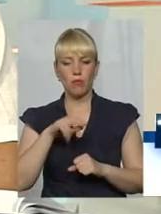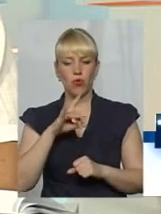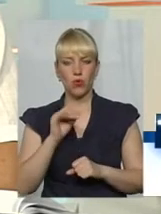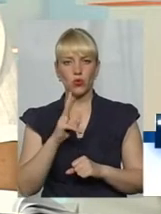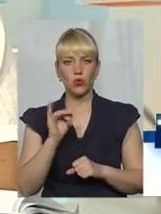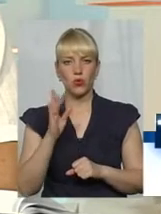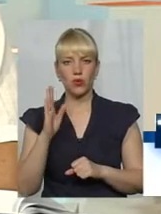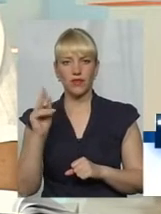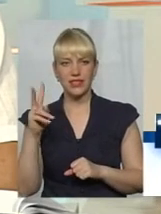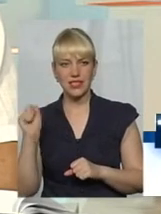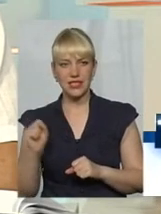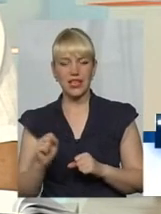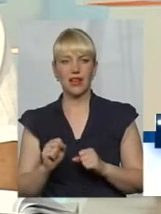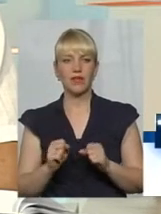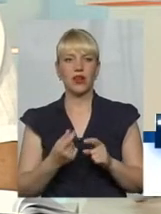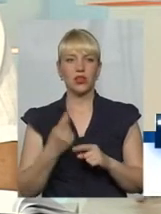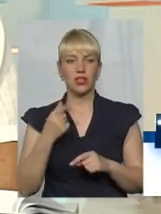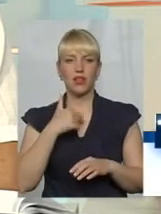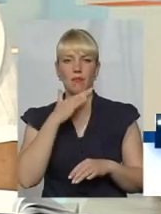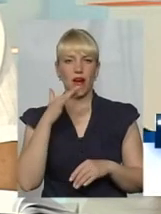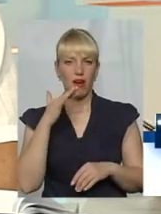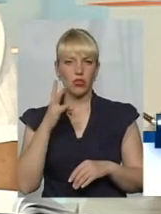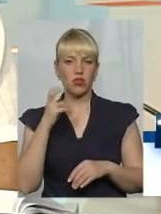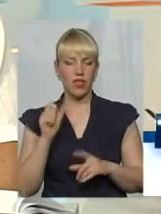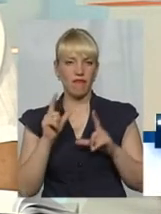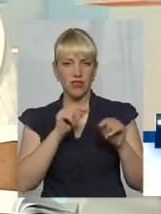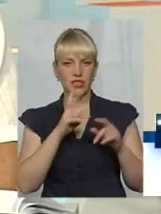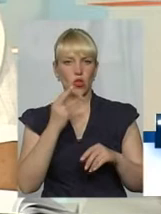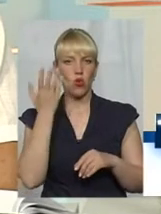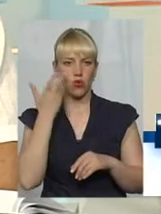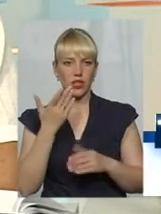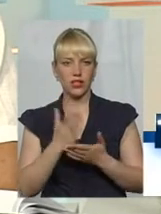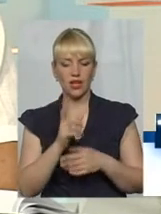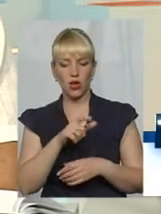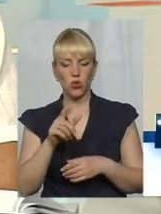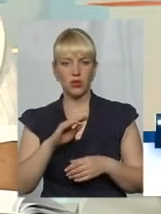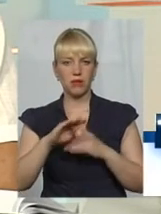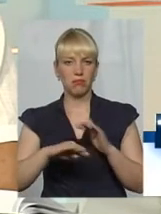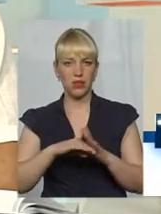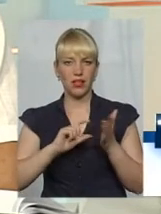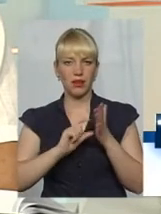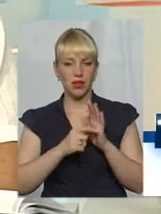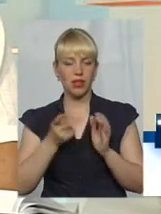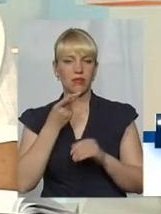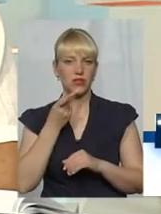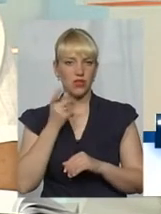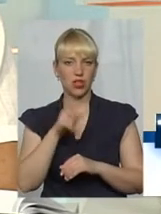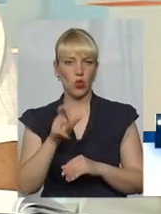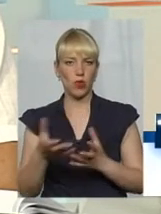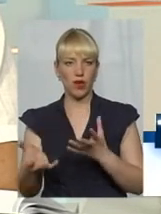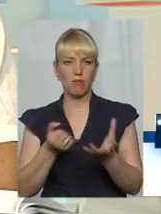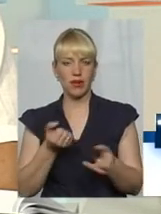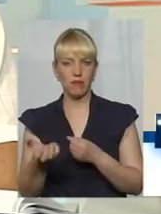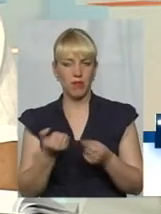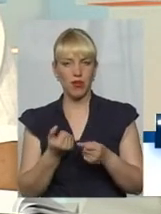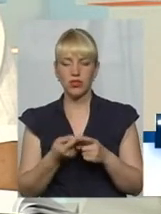в порядку живої черги я дуже багато на виїзді, але коли є люди під кабінетом, я завжди людей приймаю і з цим